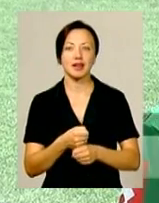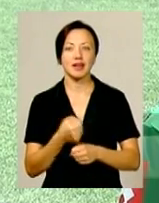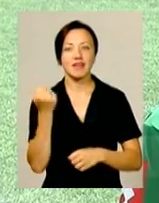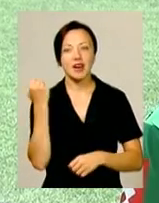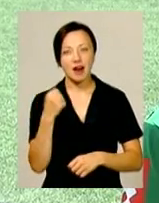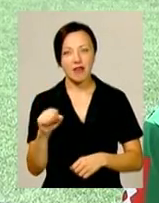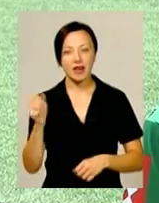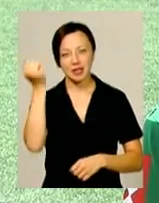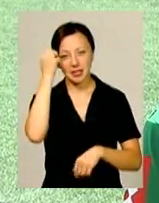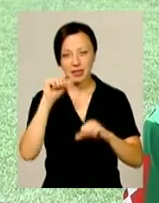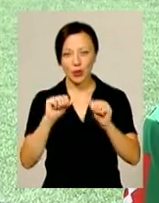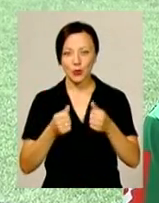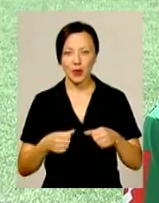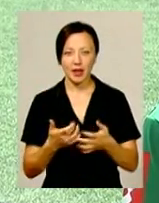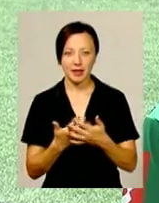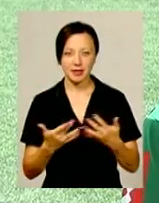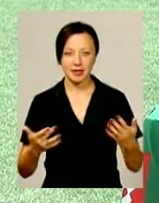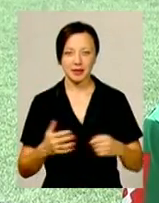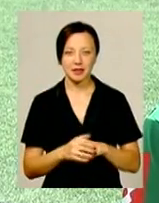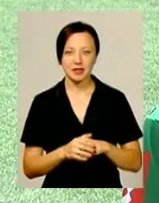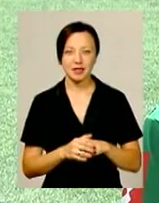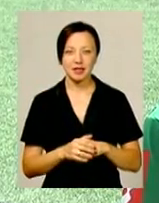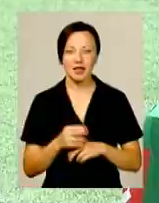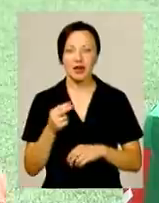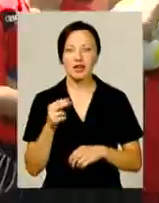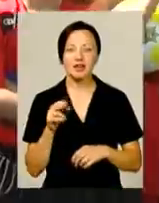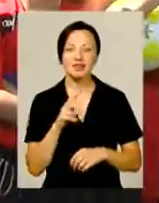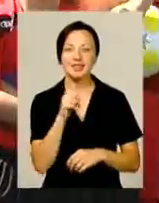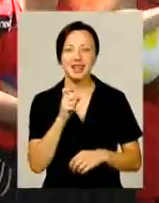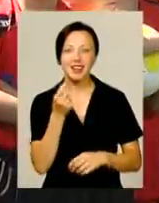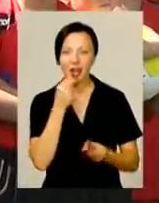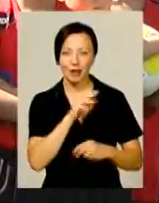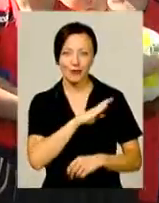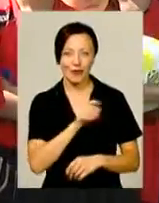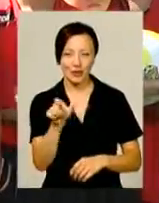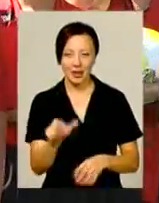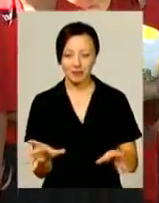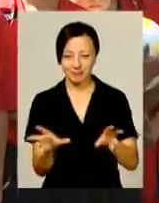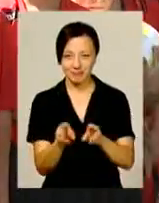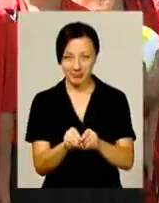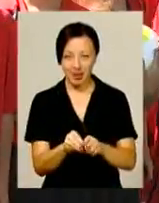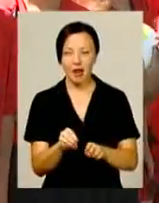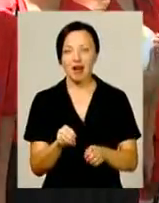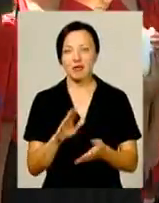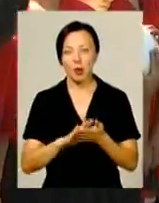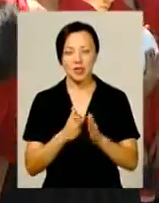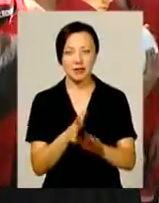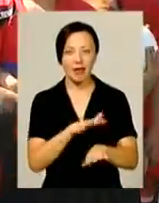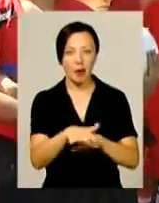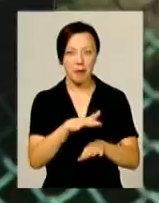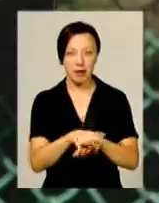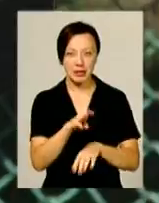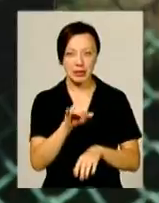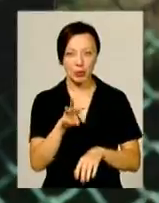вигравати штатуетки. Вони кращого воротаря. Його партнер по команді Тимур грає на позиції нападника.